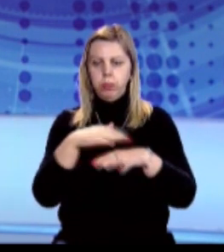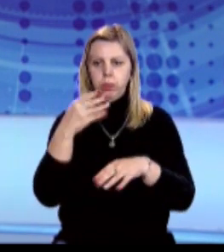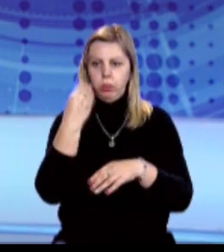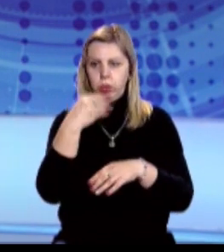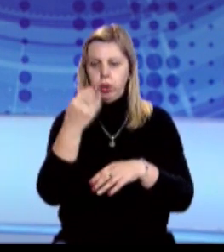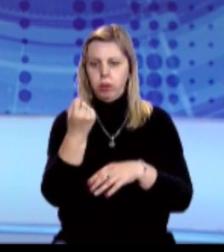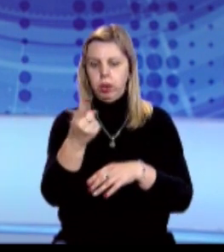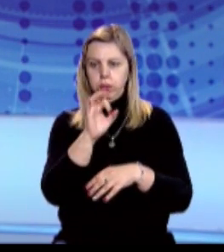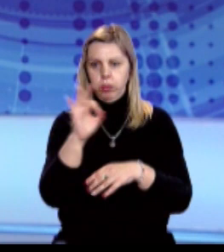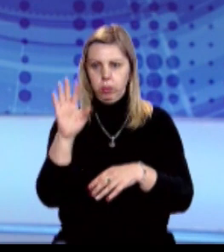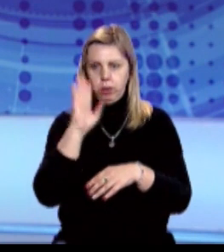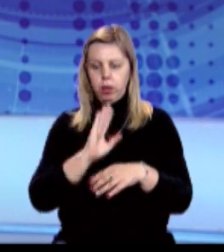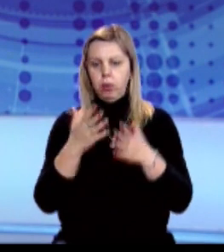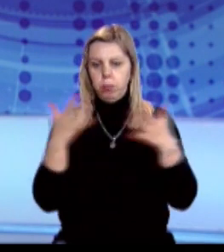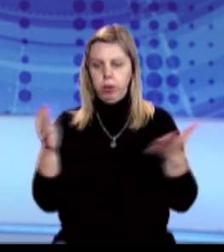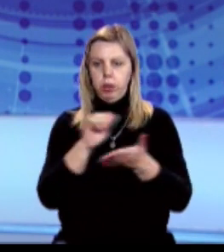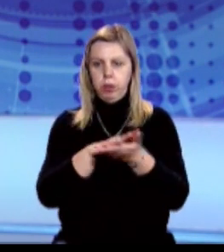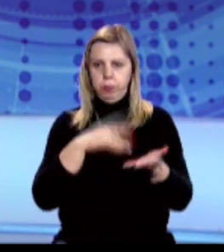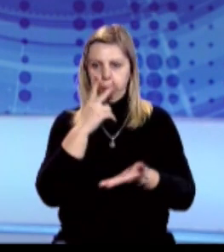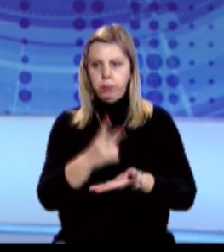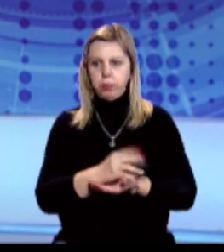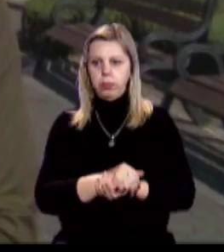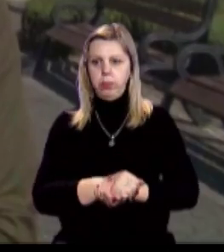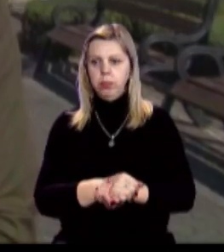Ужгороді об 11-й годині. Більше в сюжеті.